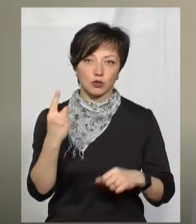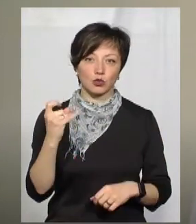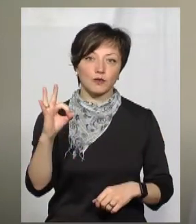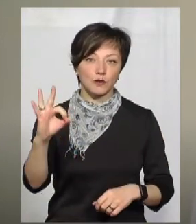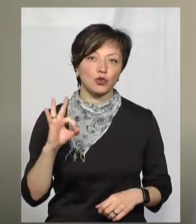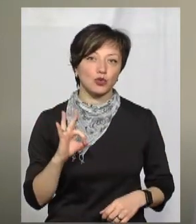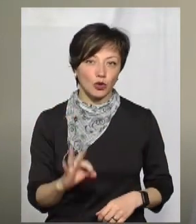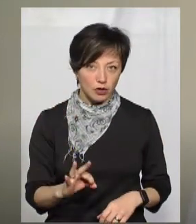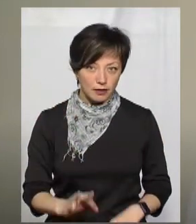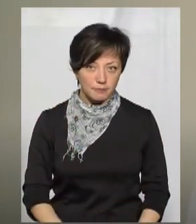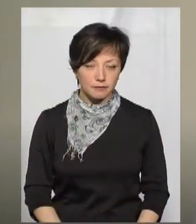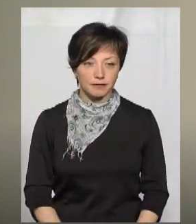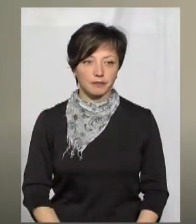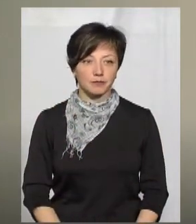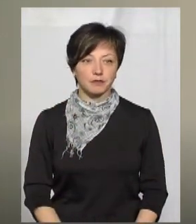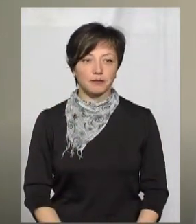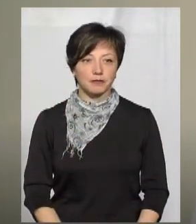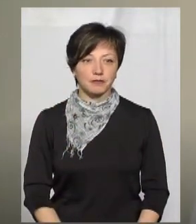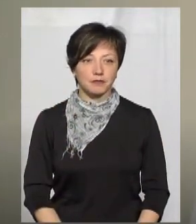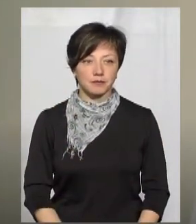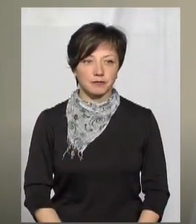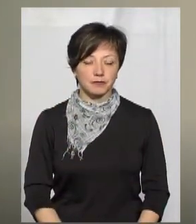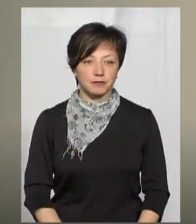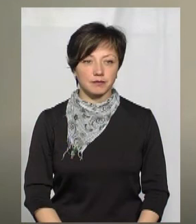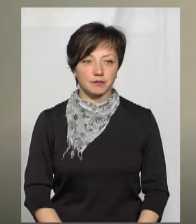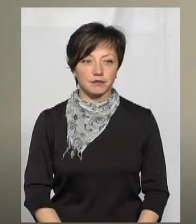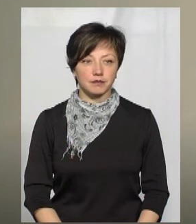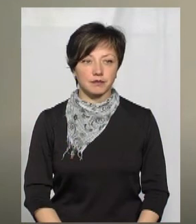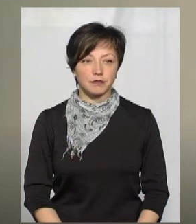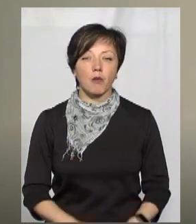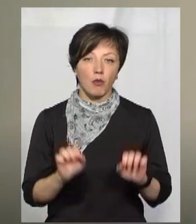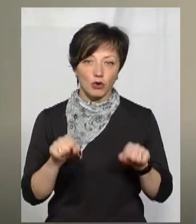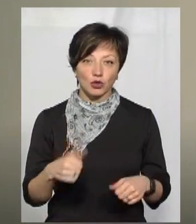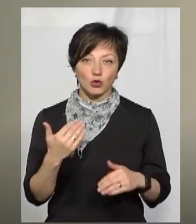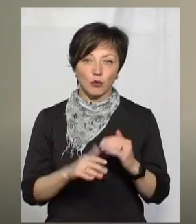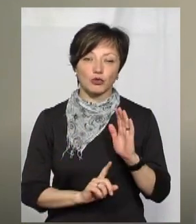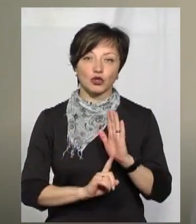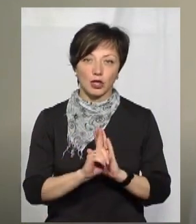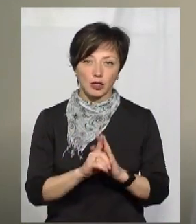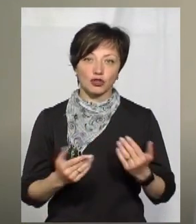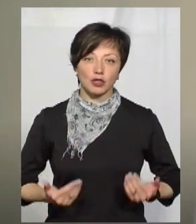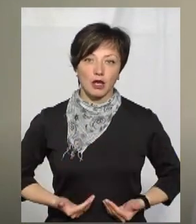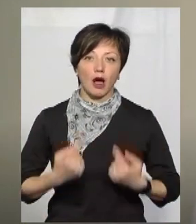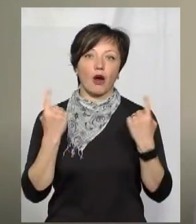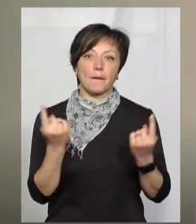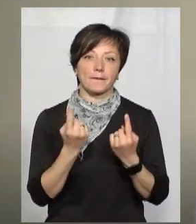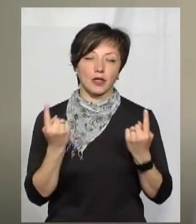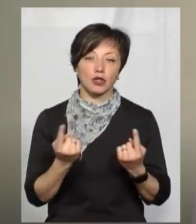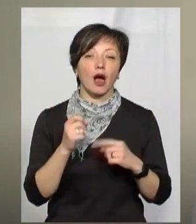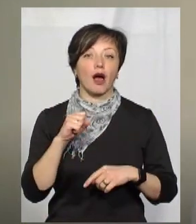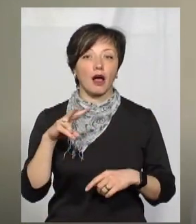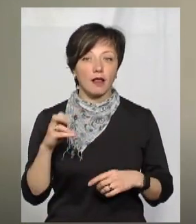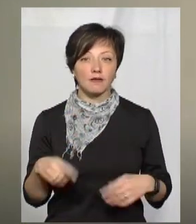починати таке життя, як інші.